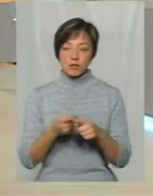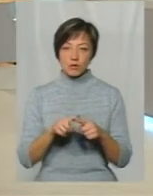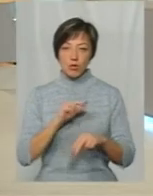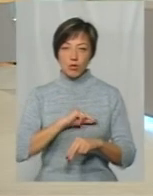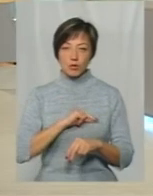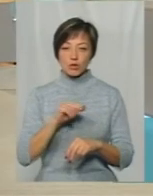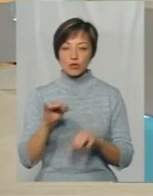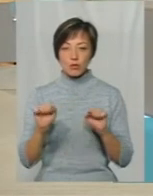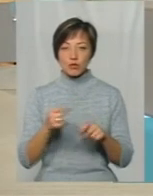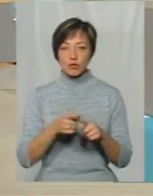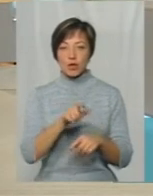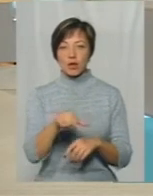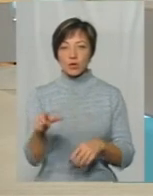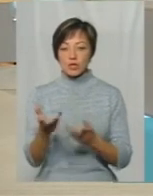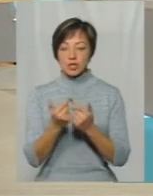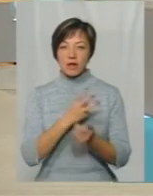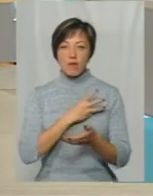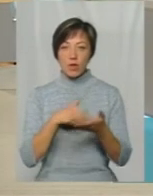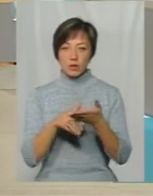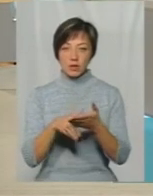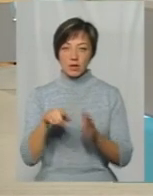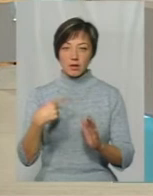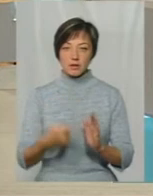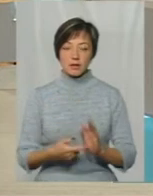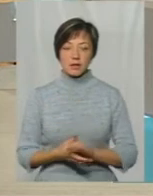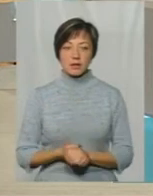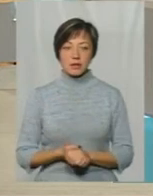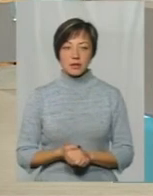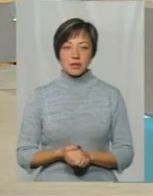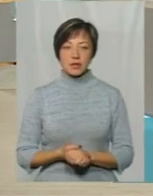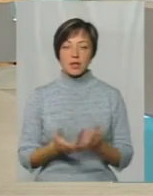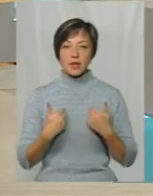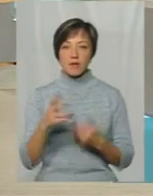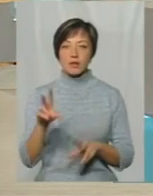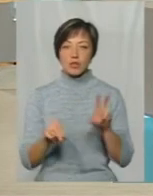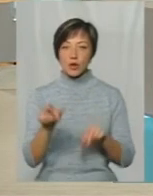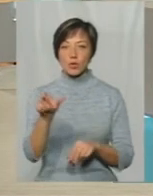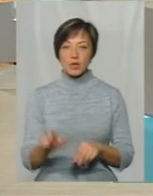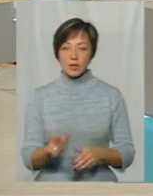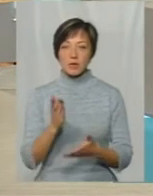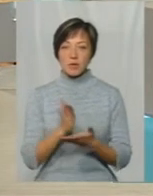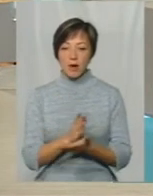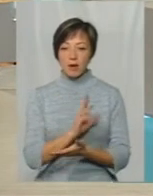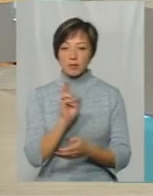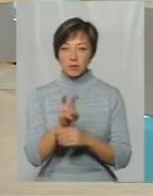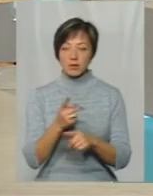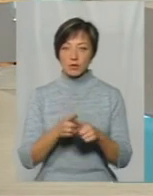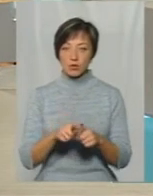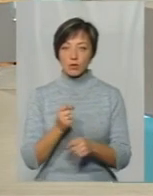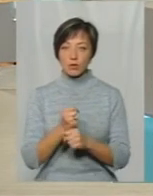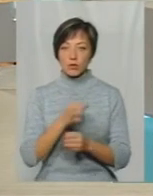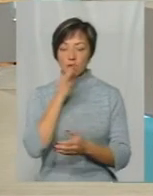роботу? Чи можуть бути це люди, чи слава, волонтерів? Ну, я рахую, що людина, коли має йти на таку посаду, дуже